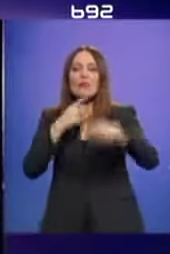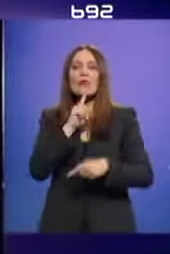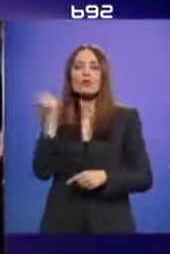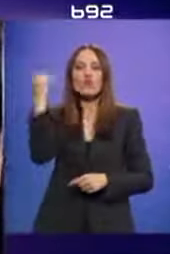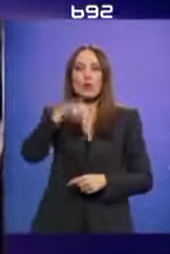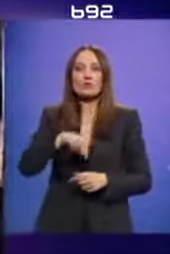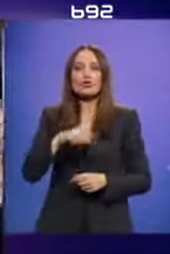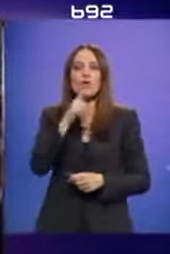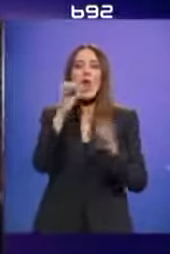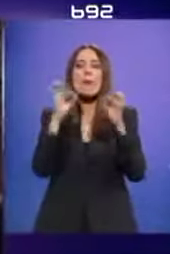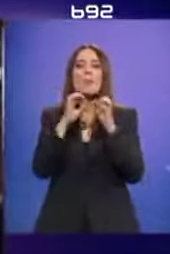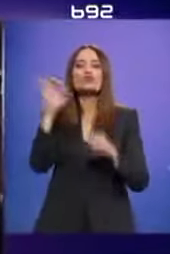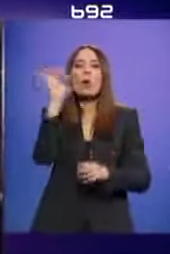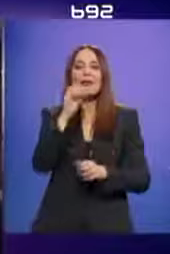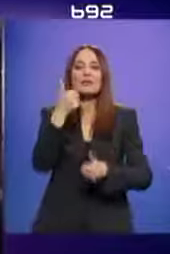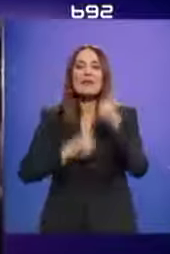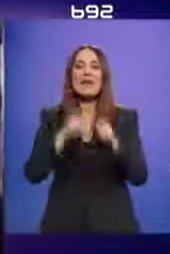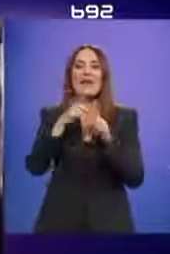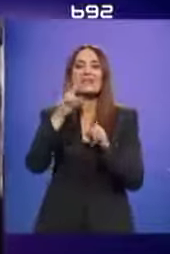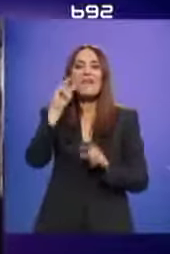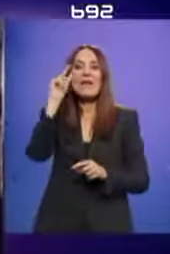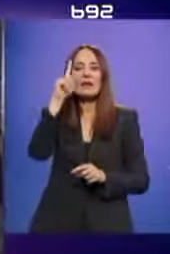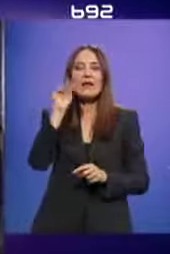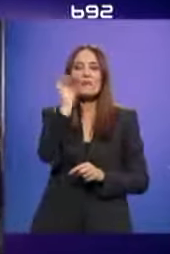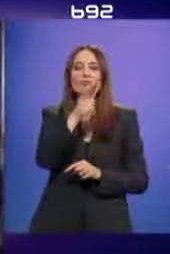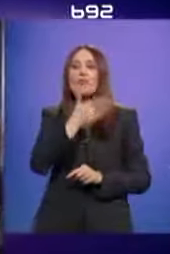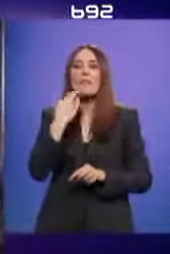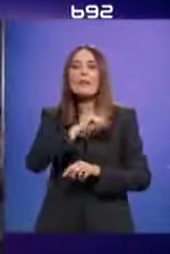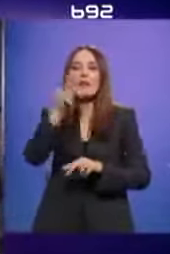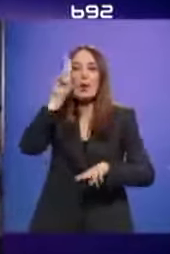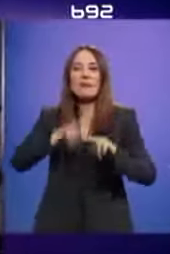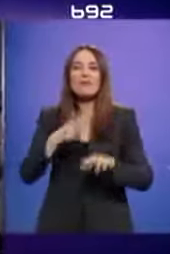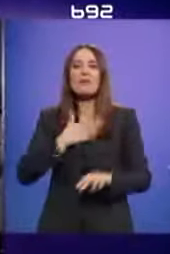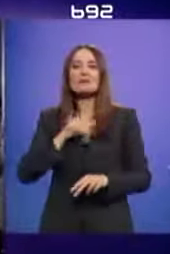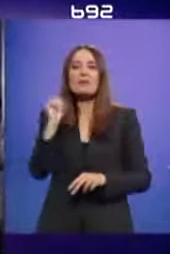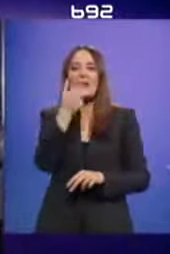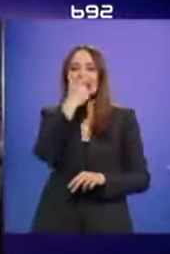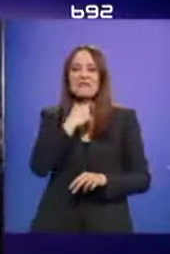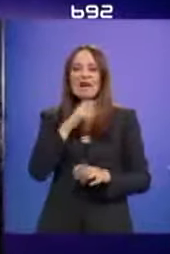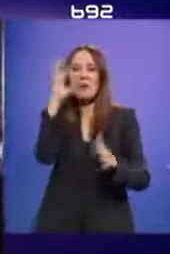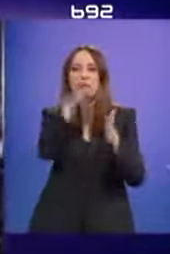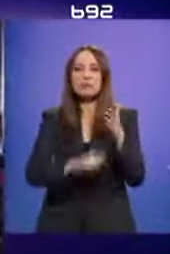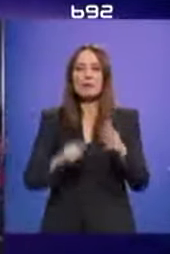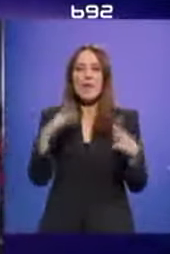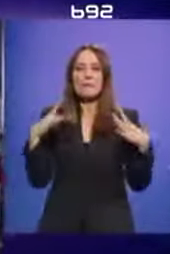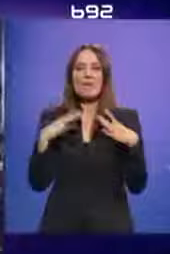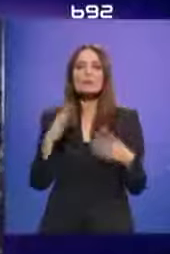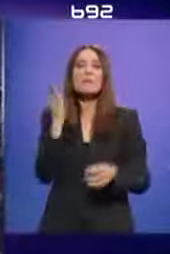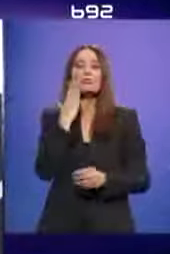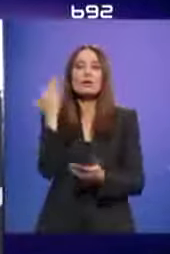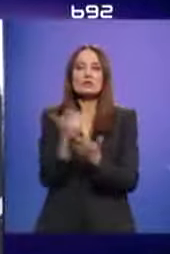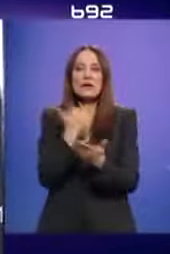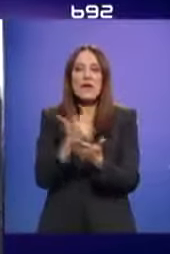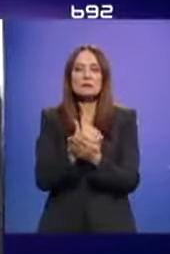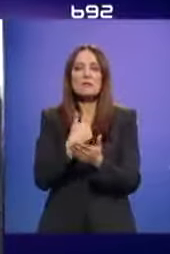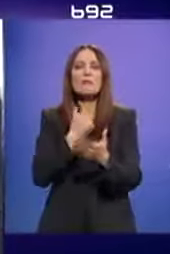će doći. Boško Obradović, kandidat veri, poručuje da niko nema prava da našim najstarim sugrađanima otima penzije koje su pošteno zaradili.